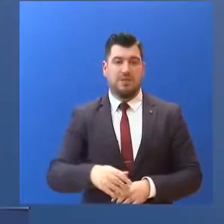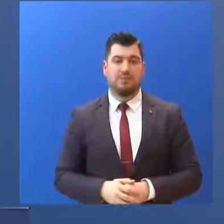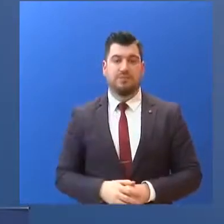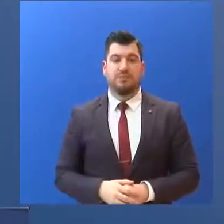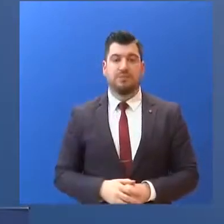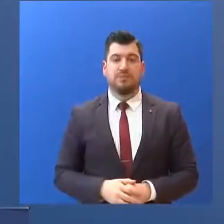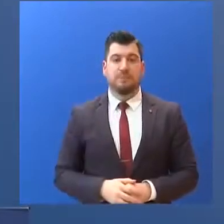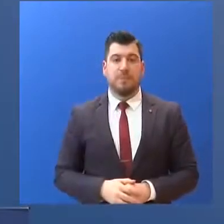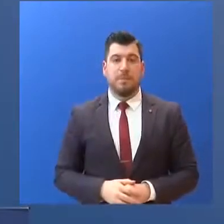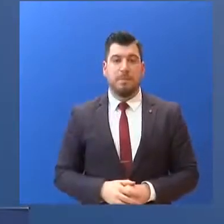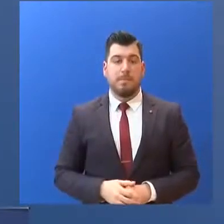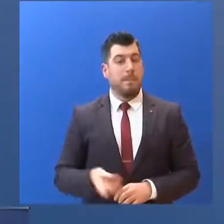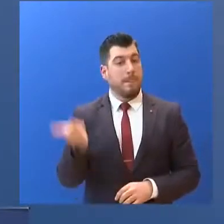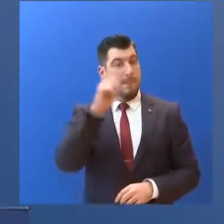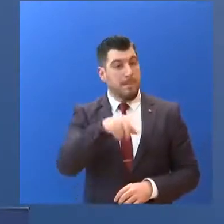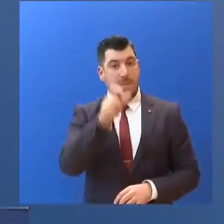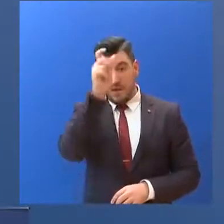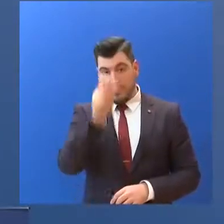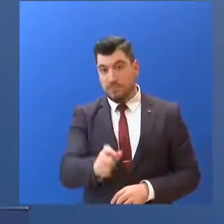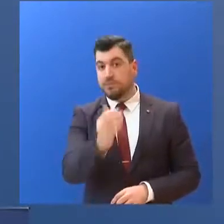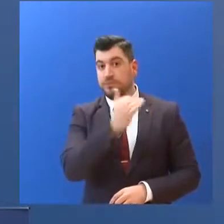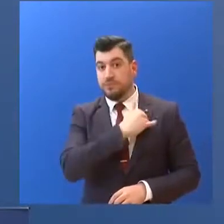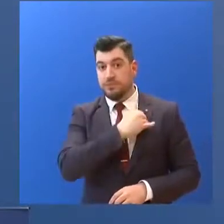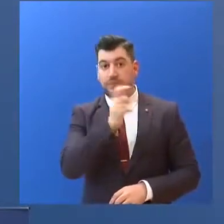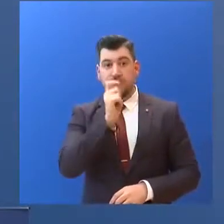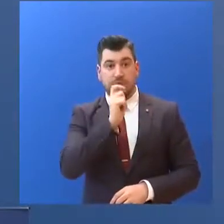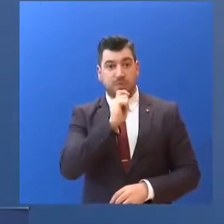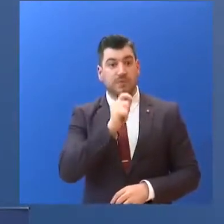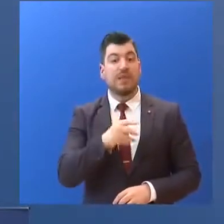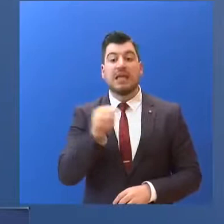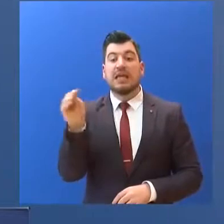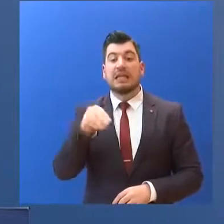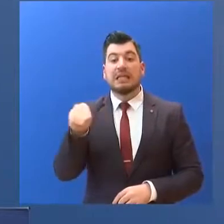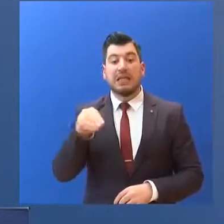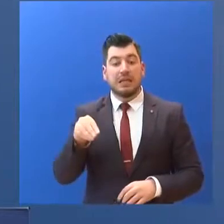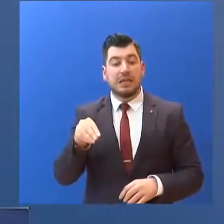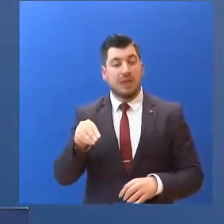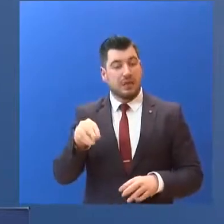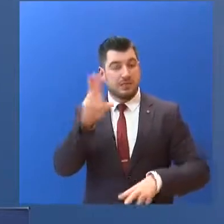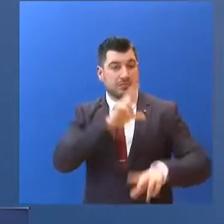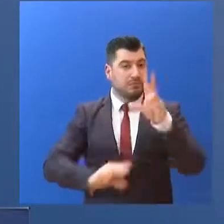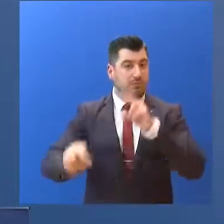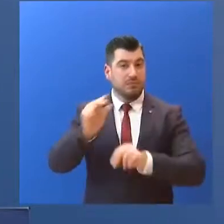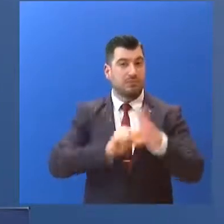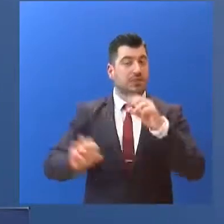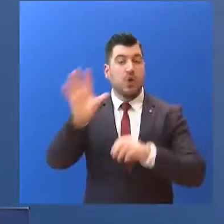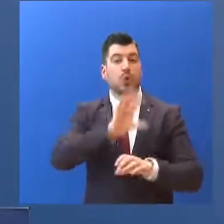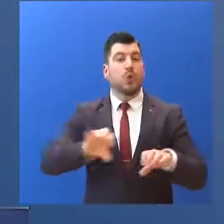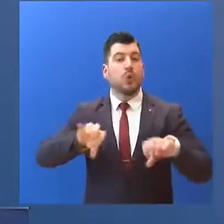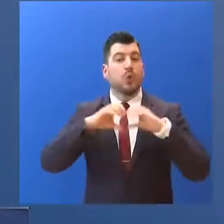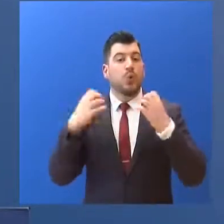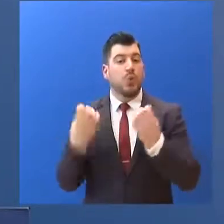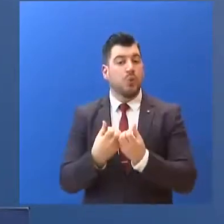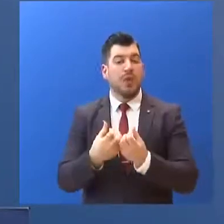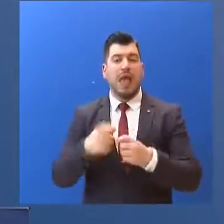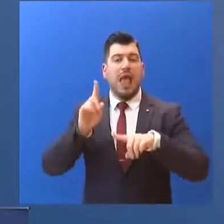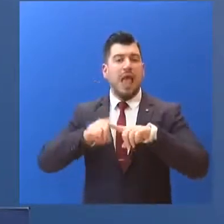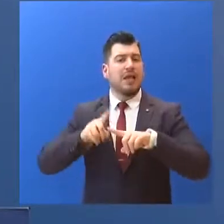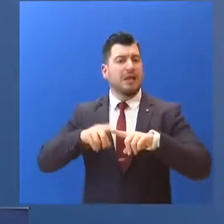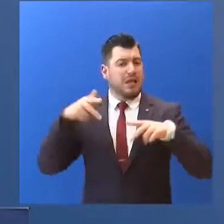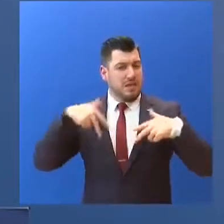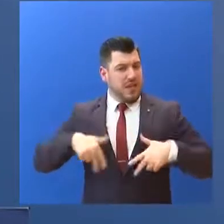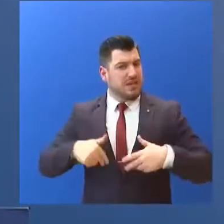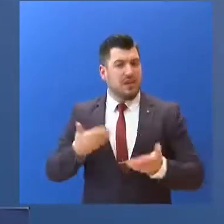Παπαχλημίτσος... από τα Παραπολιτικά την Τρίτη... συνεδριάζει το Eurogroup για να λάβει αποφάσεις. Η ελληνική κυβέρνηση... τι αιτήματα βάζει στο τραπέζι της